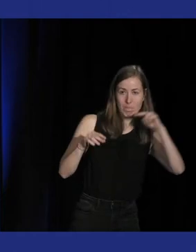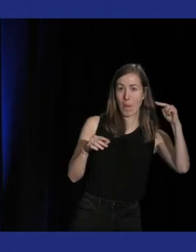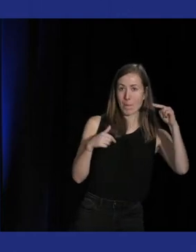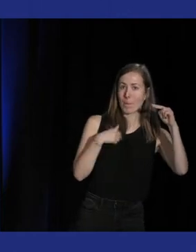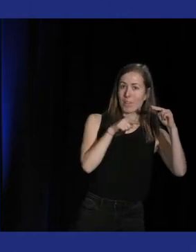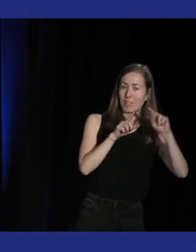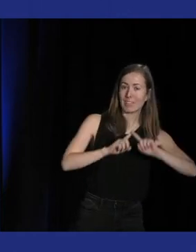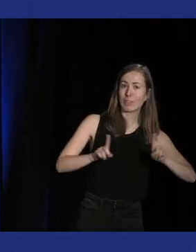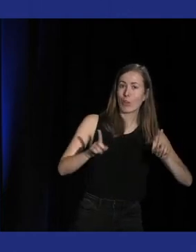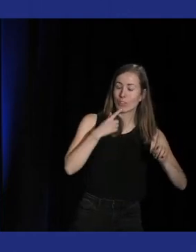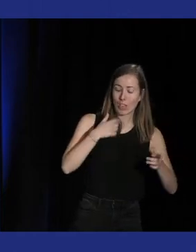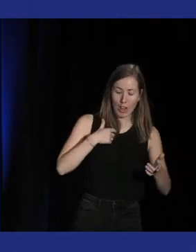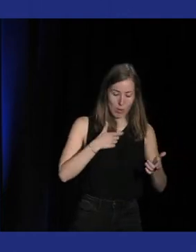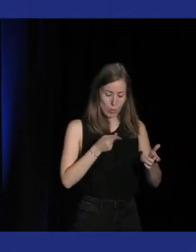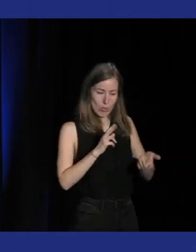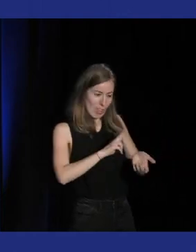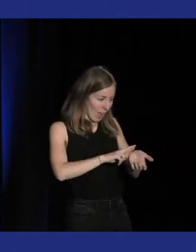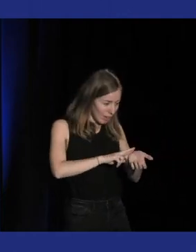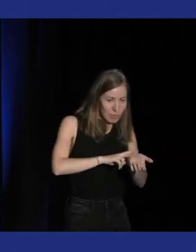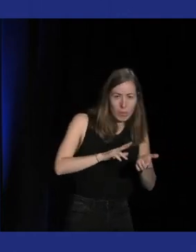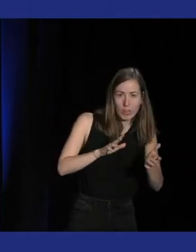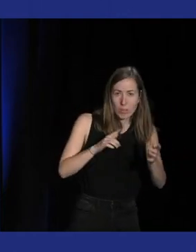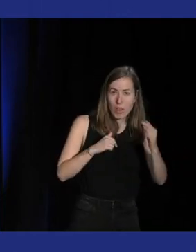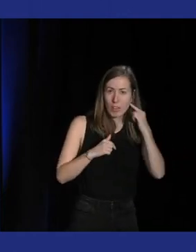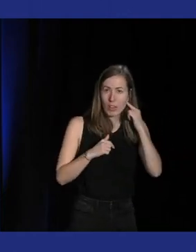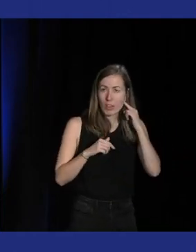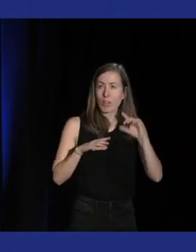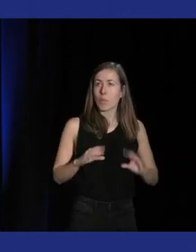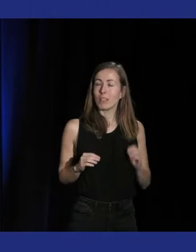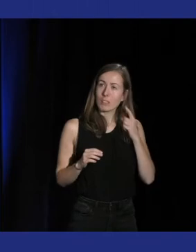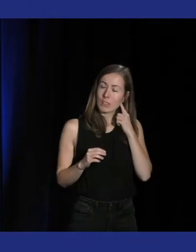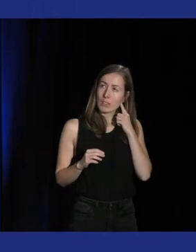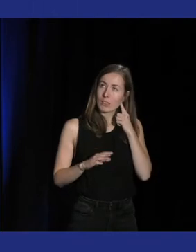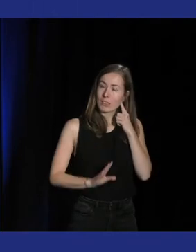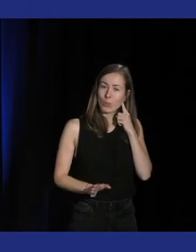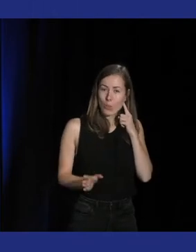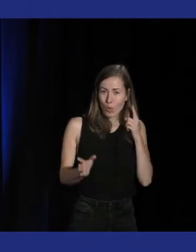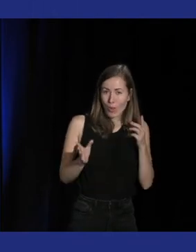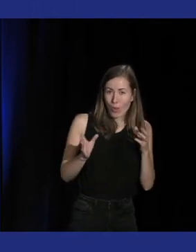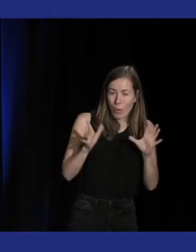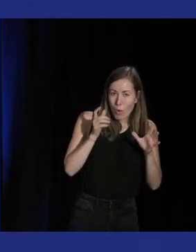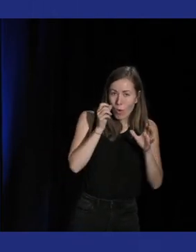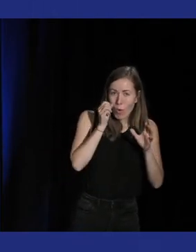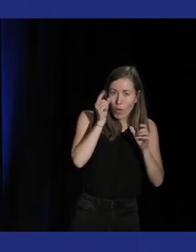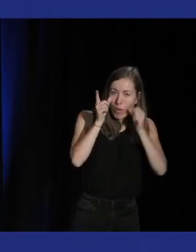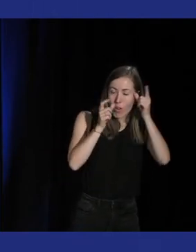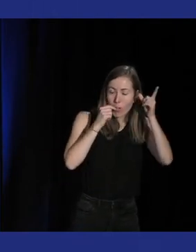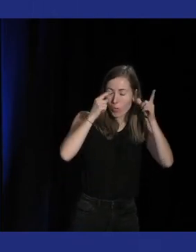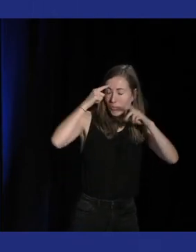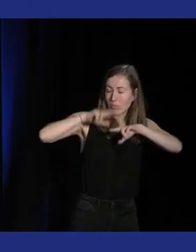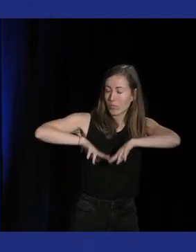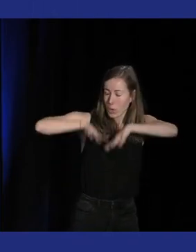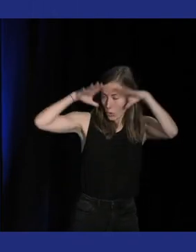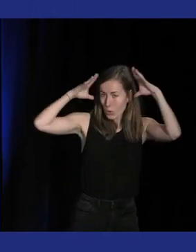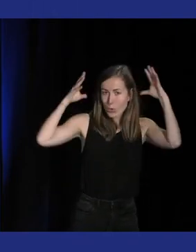c'est-à qu va être sur l'interaction de rythme on va pas être sur une interaction juste d'écoute est-ce qu'on justement les redécouvre à cette tonne-là de rythme et de la musicalité